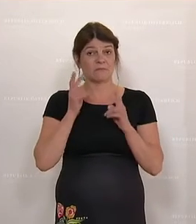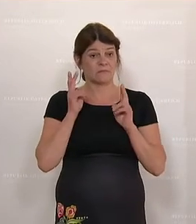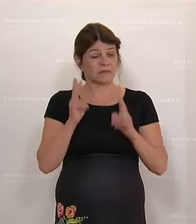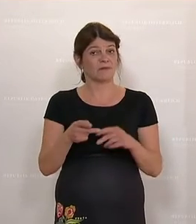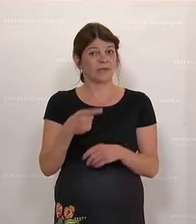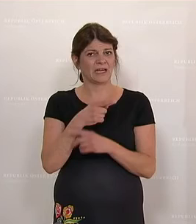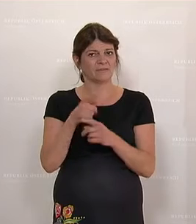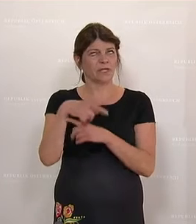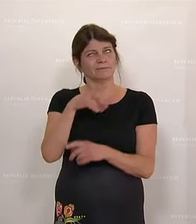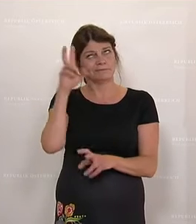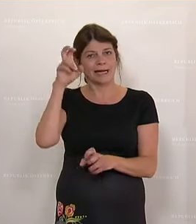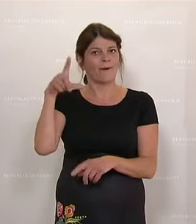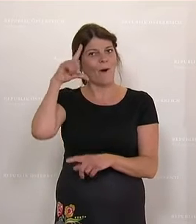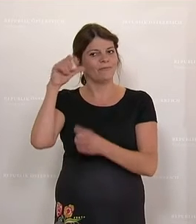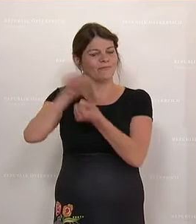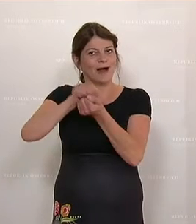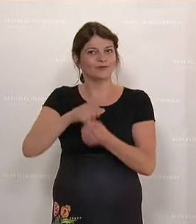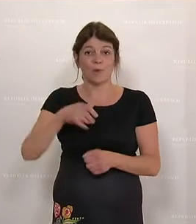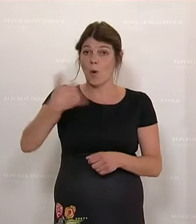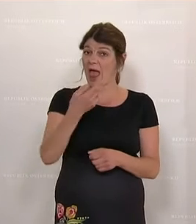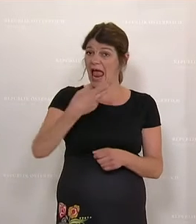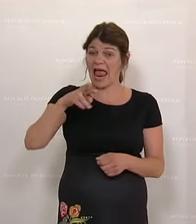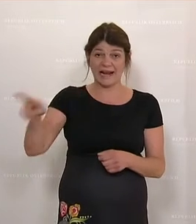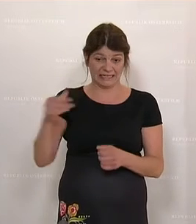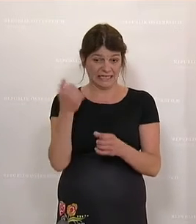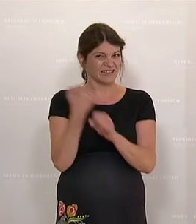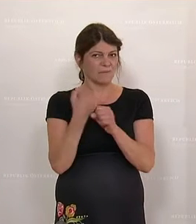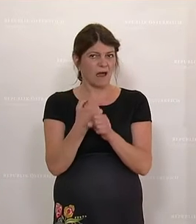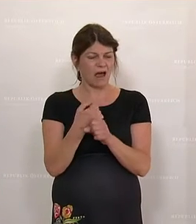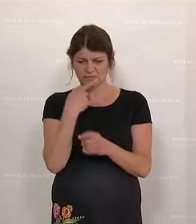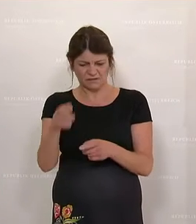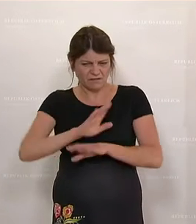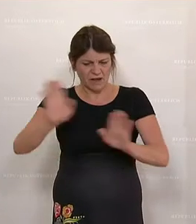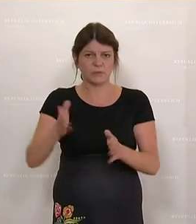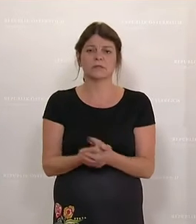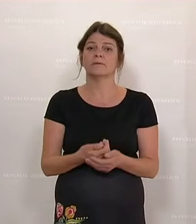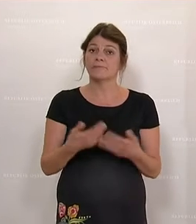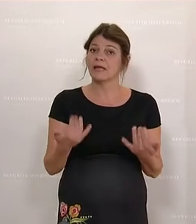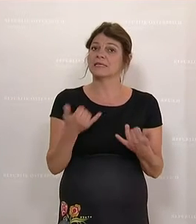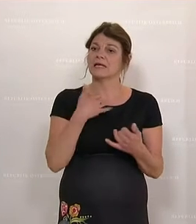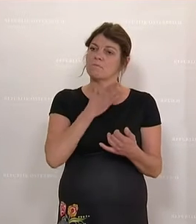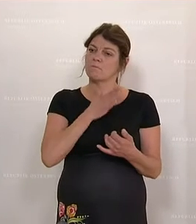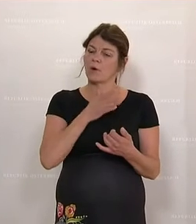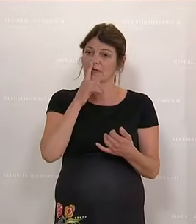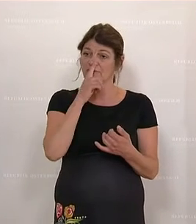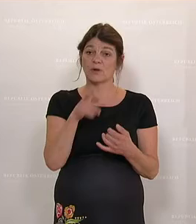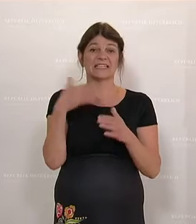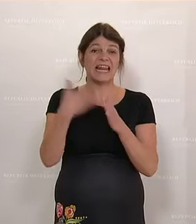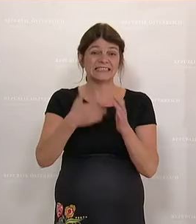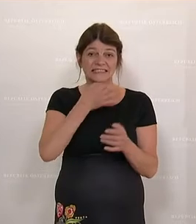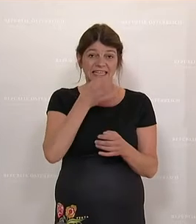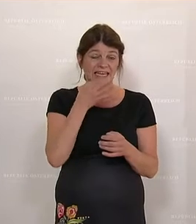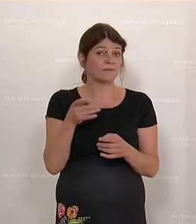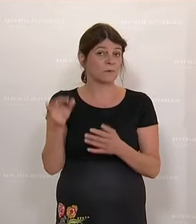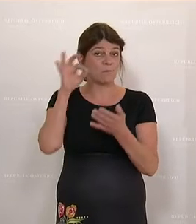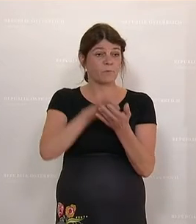Kopfwäsche, die Julia Herr hier gemacht hat, möchte ich versuchen, als letzter Redner zu dem